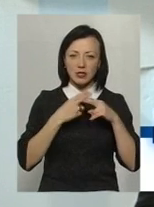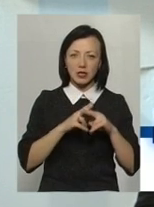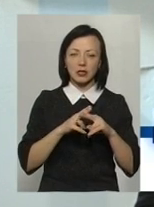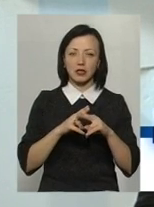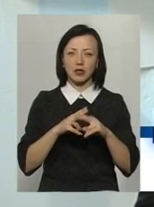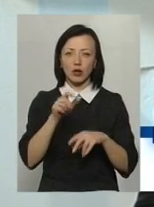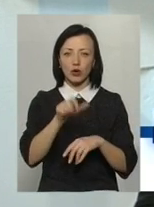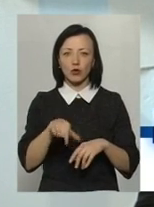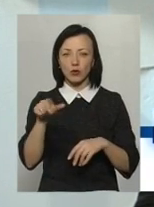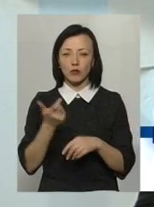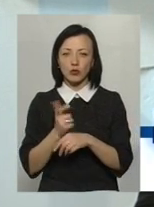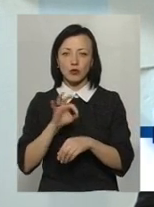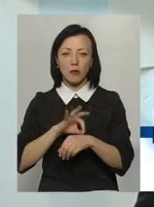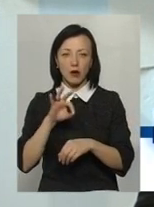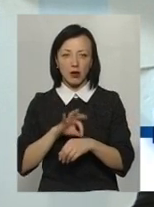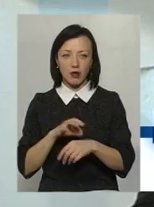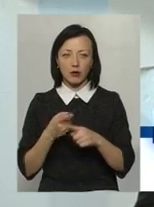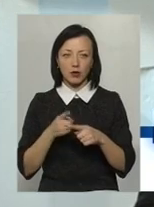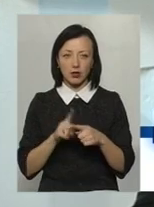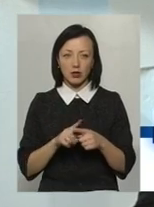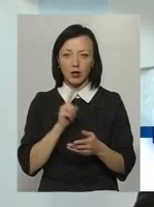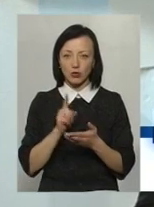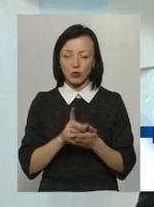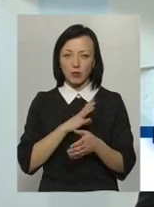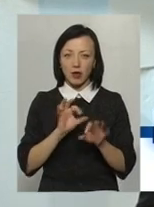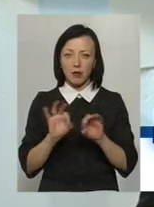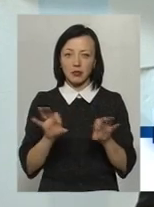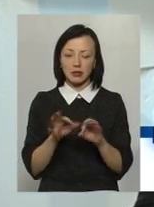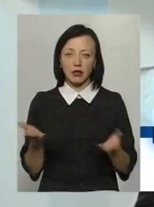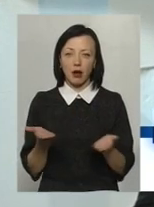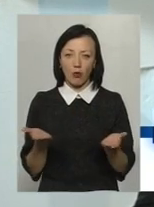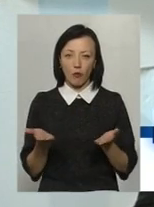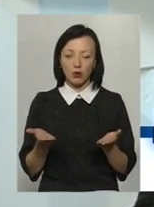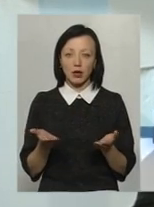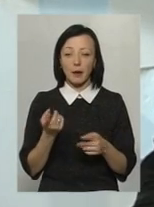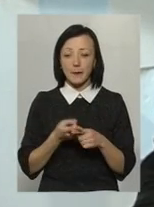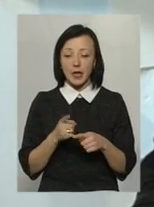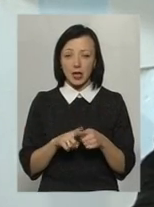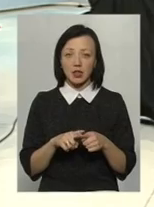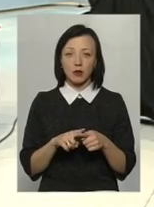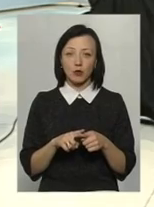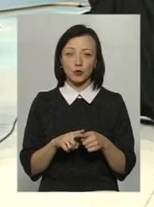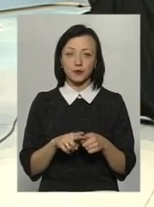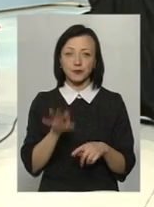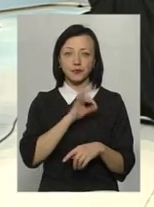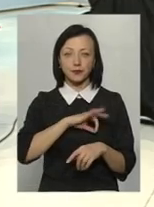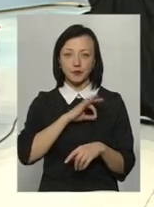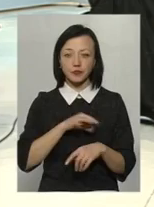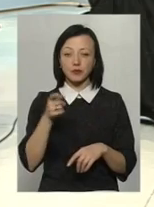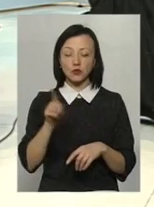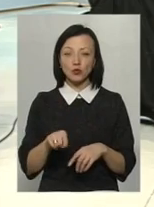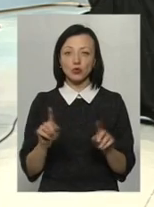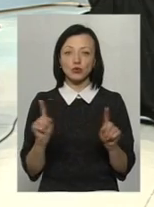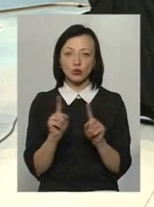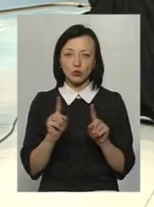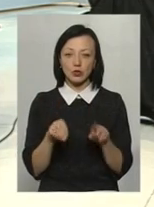люди більше боліють. Довжно бути об'язнення якесь. Тому використовується те, що